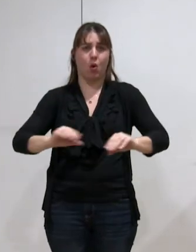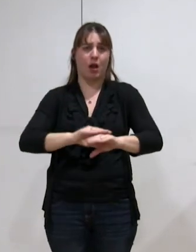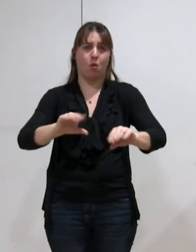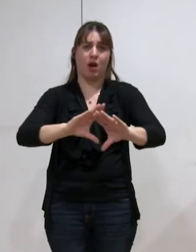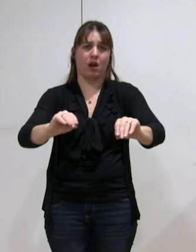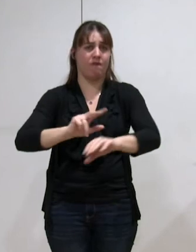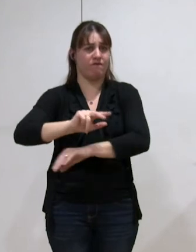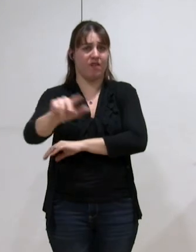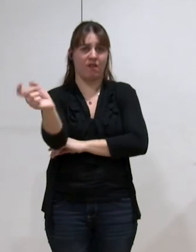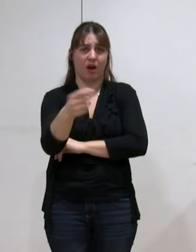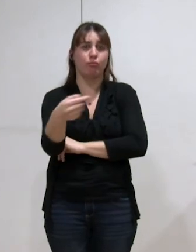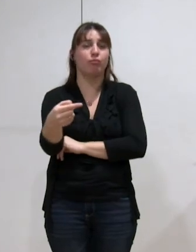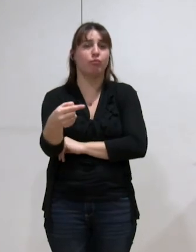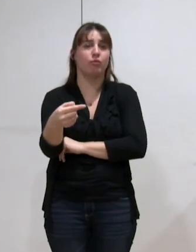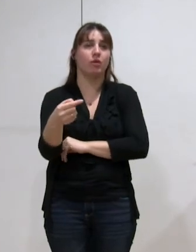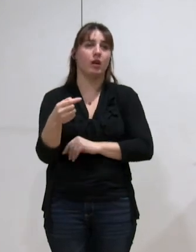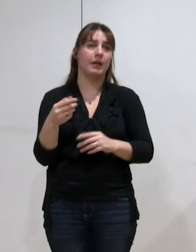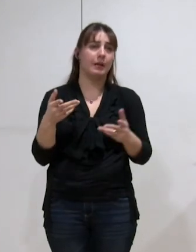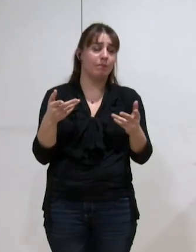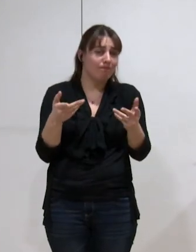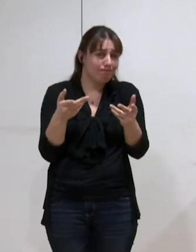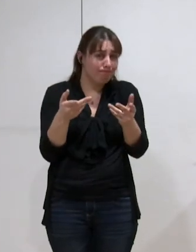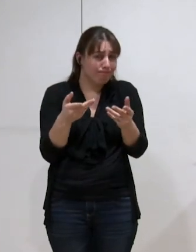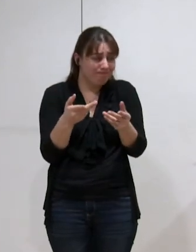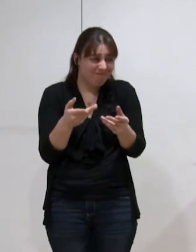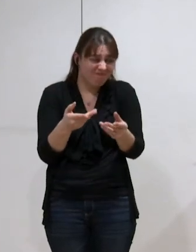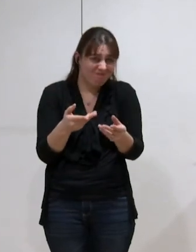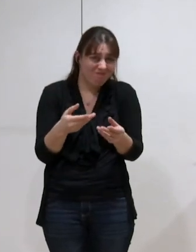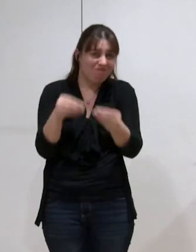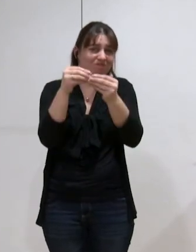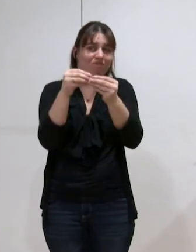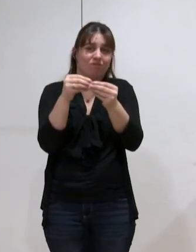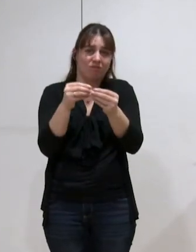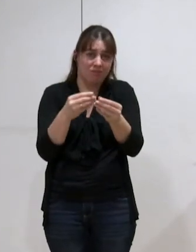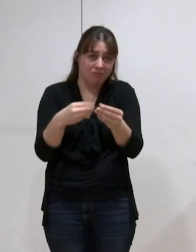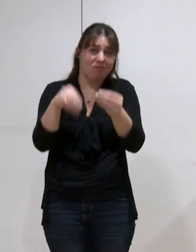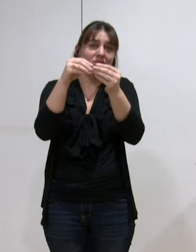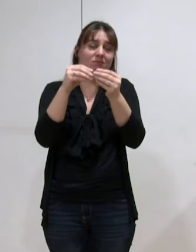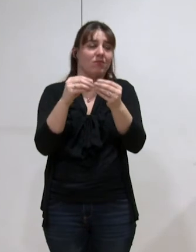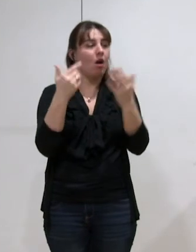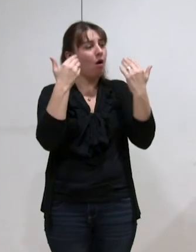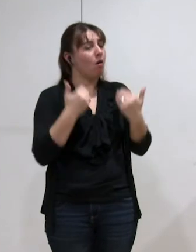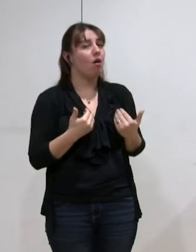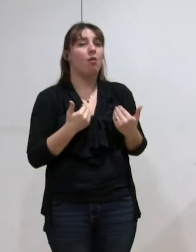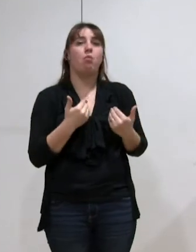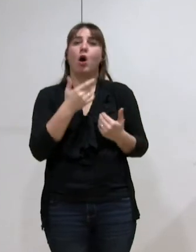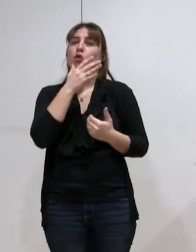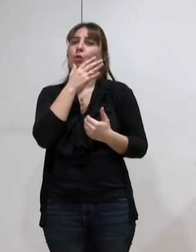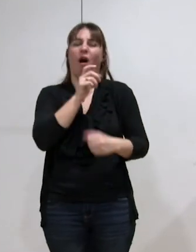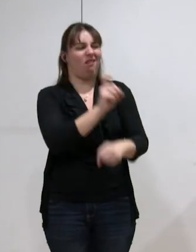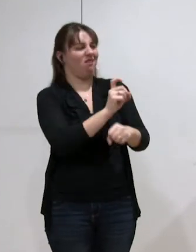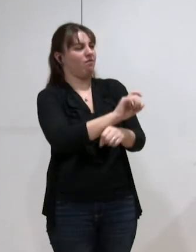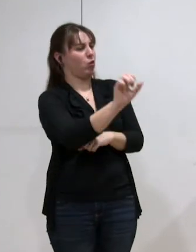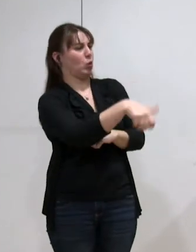une petite touche supplémentaire qui contribue, et je ne dis pas que vous en portez vous seul